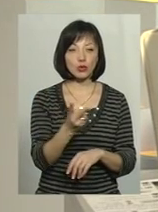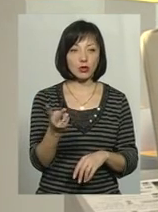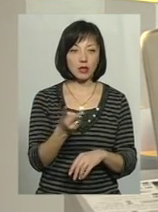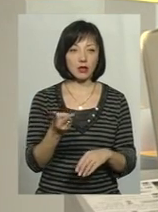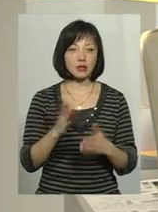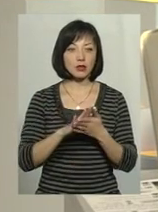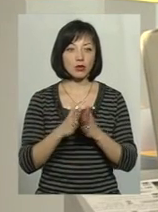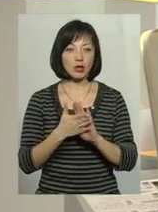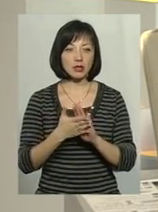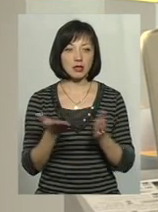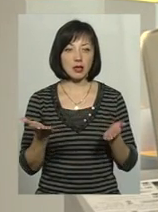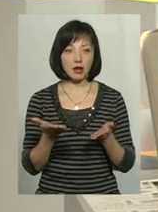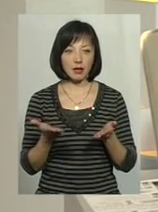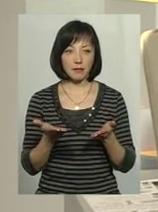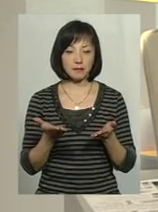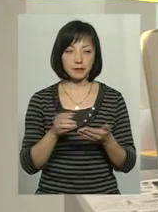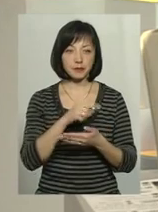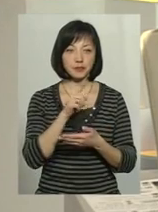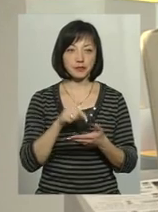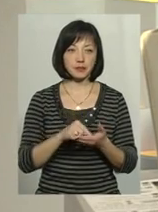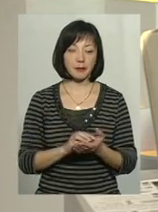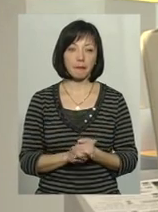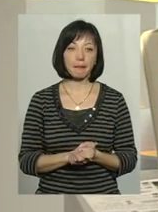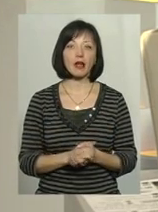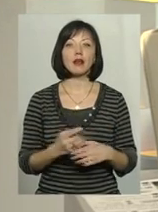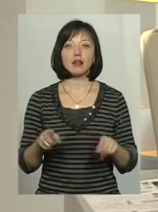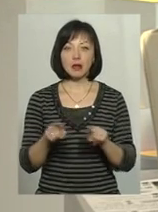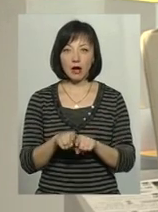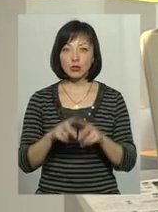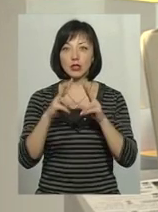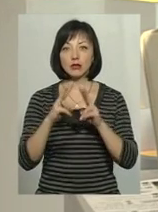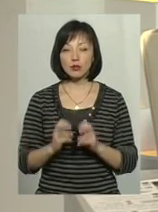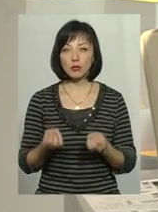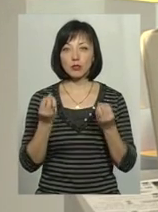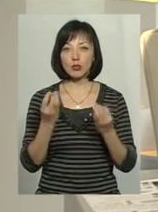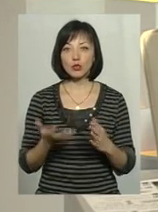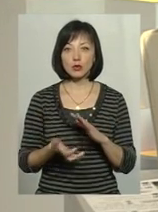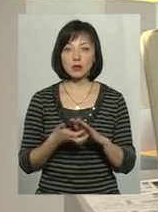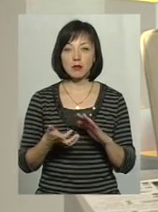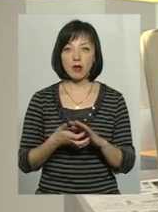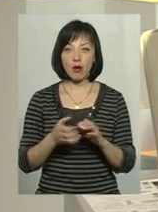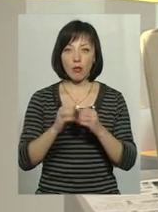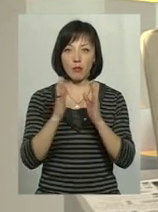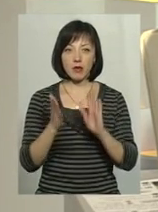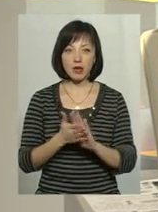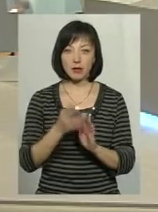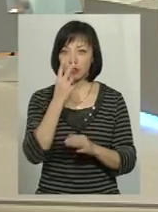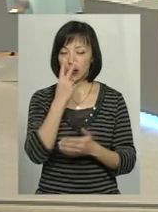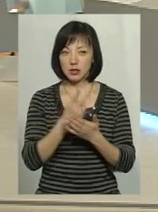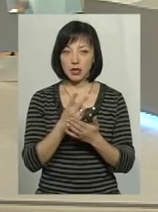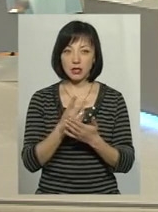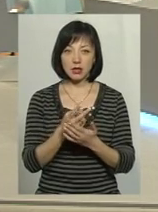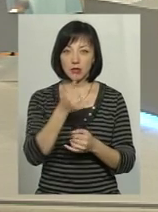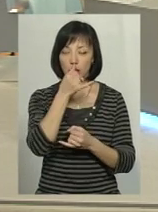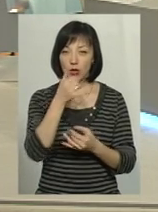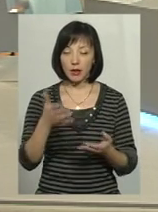яка там ситуація? Ми також аналізували, просто за браком об'ємів ми не змогли це відобразити в